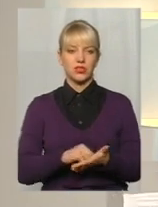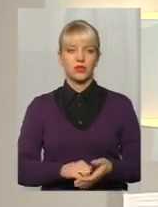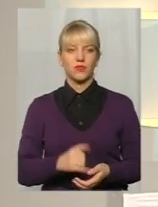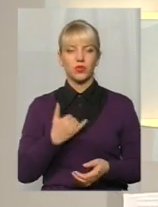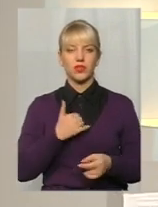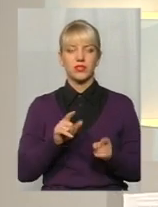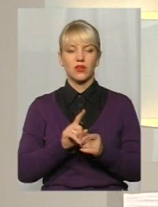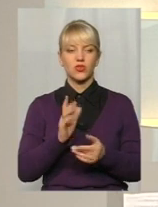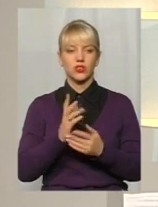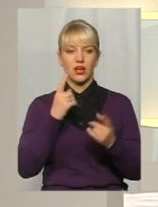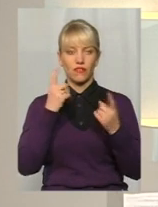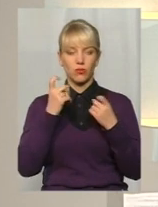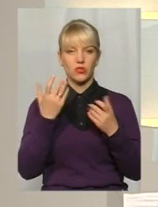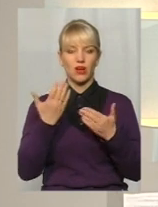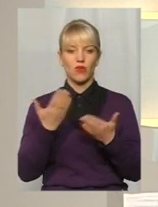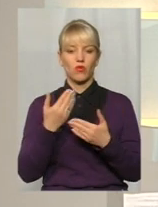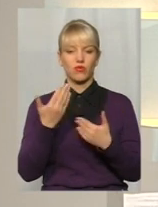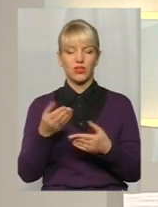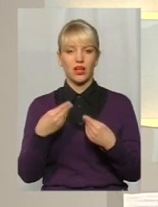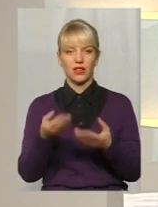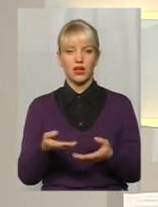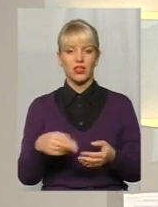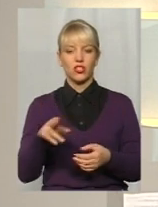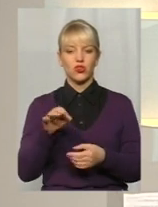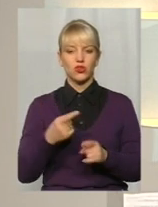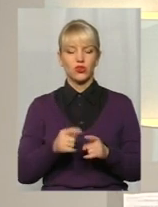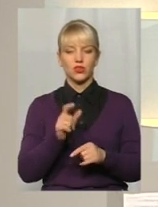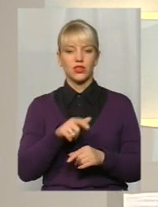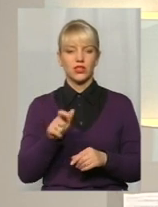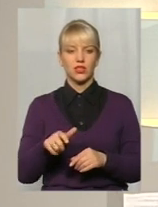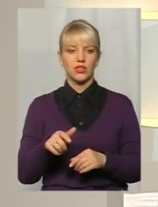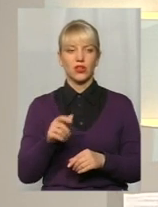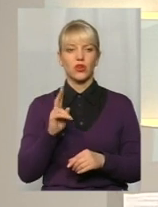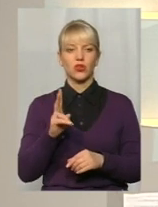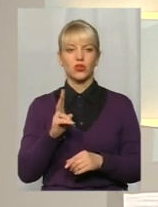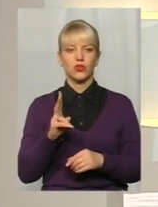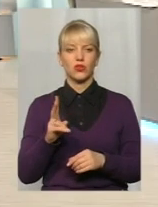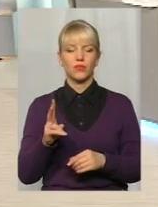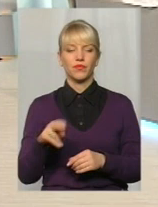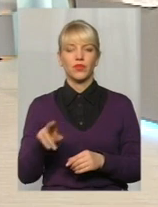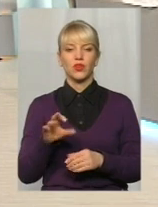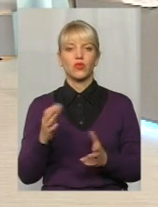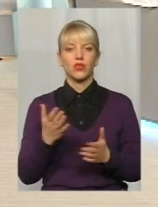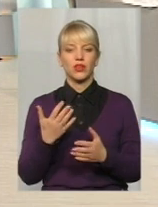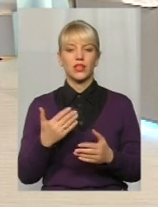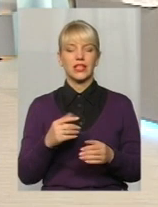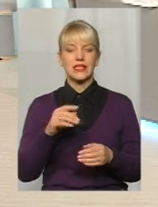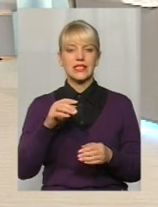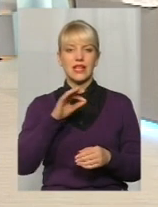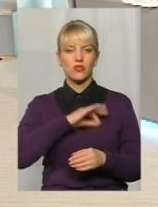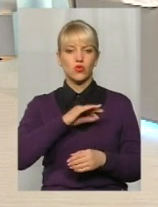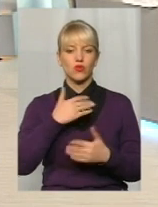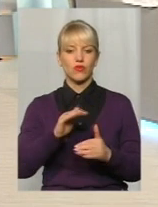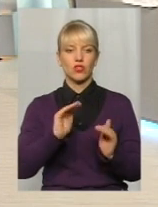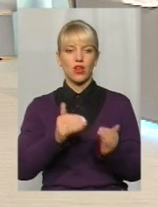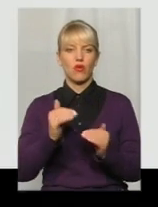нас є інформація, яку ви надали щодо тих кількості тих осіб, до яких застосовують обмеження. Так? Так.